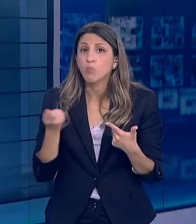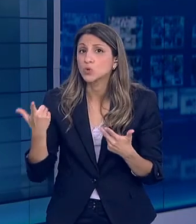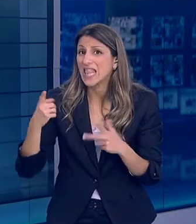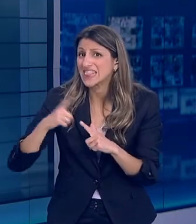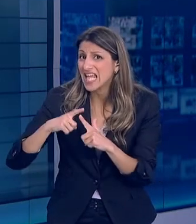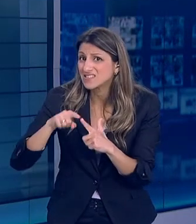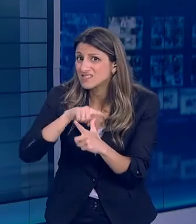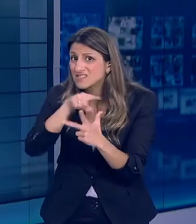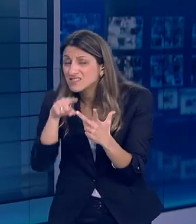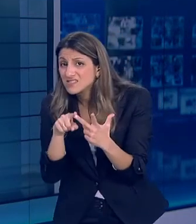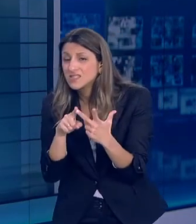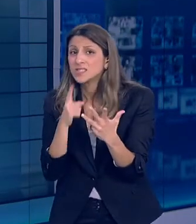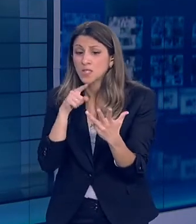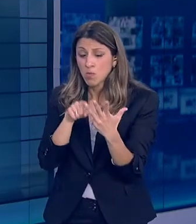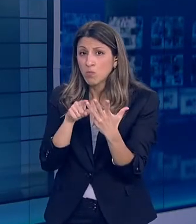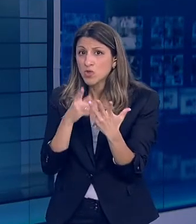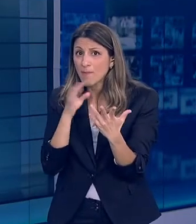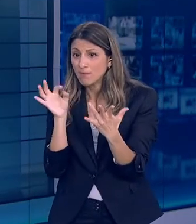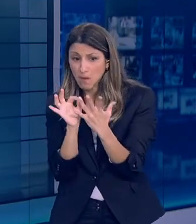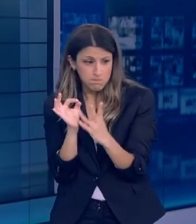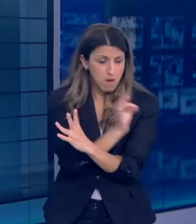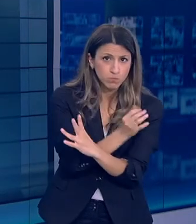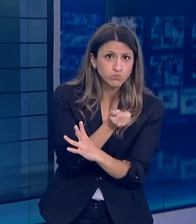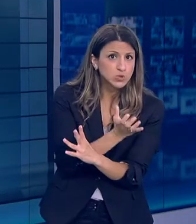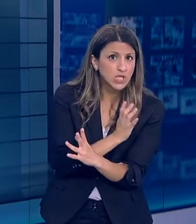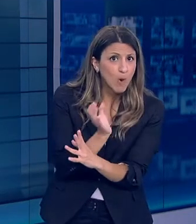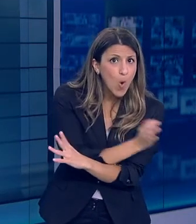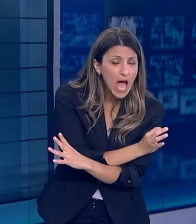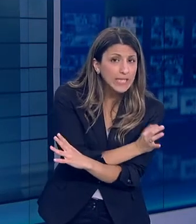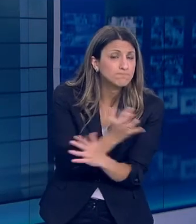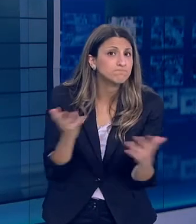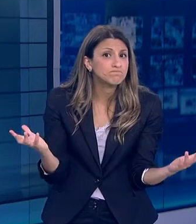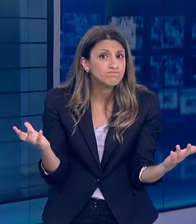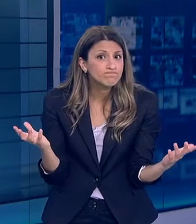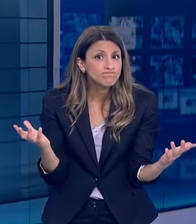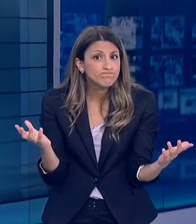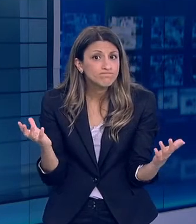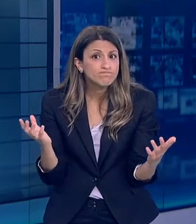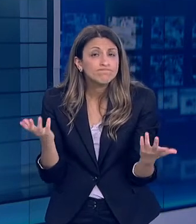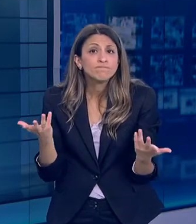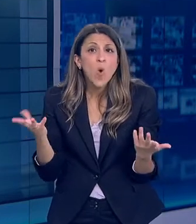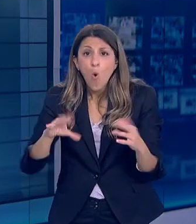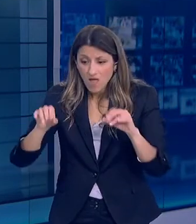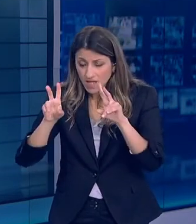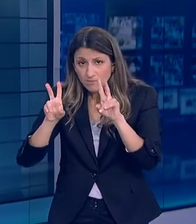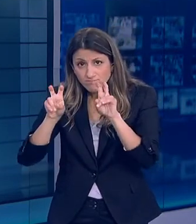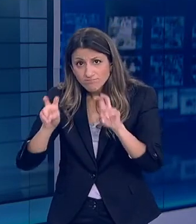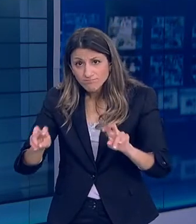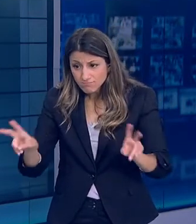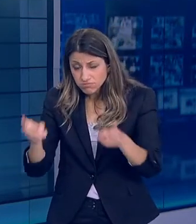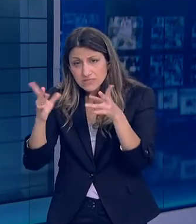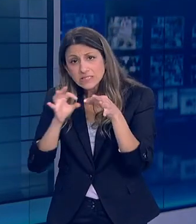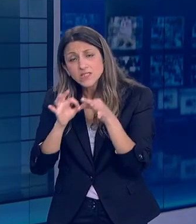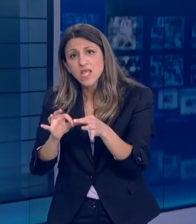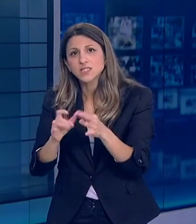Το ρο Ο αναπραγωγικός ρυθμός επιδημίας Τον οποίο δεν το δημοσιεύουν και οι περισσότερες χώρες Θέλει λοιπόν μια